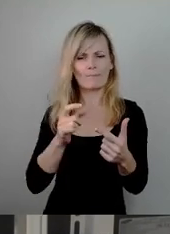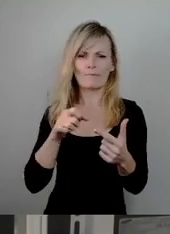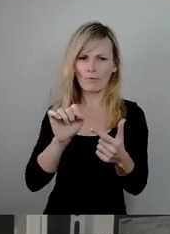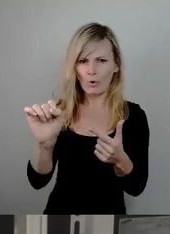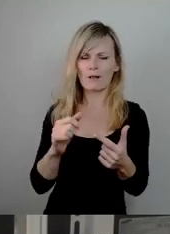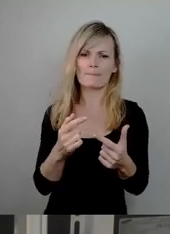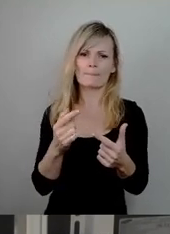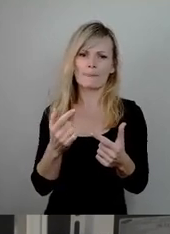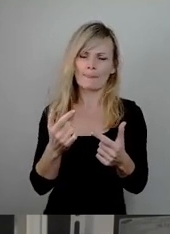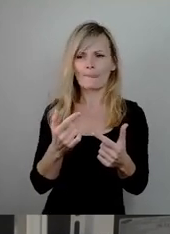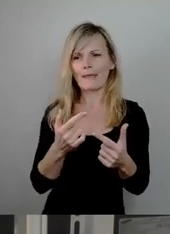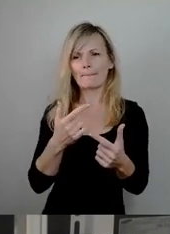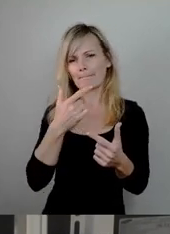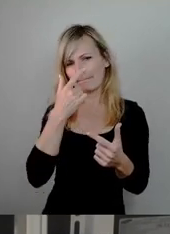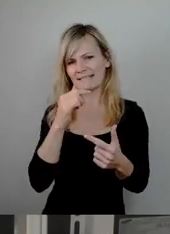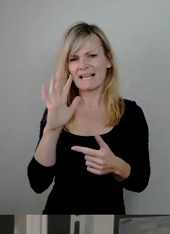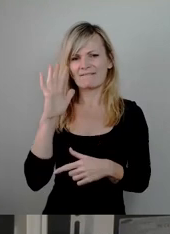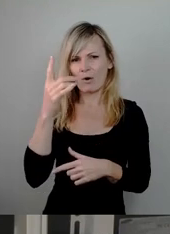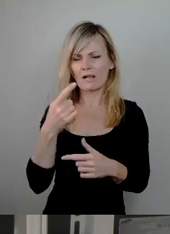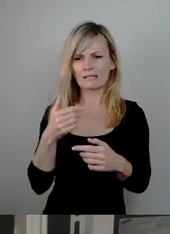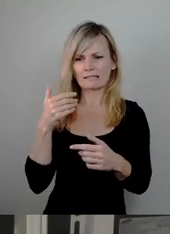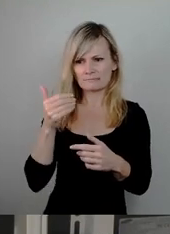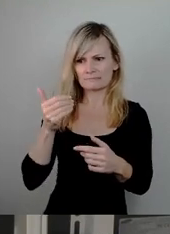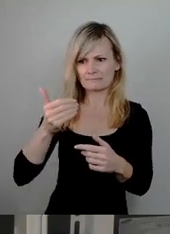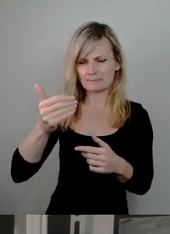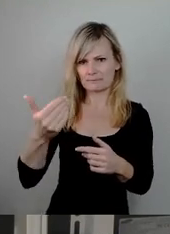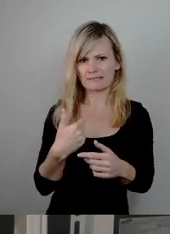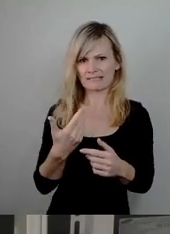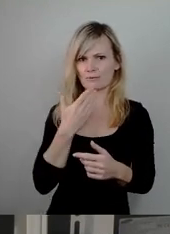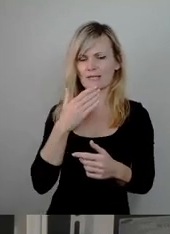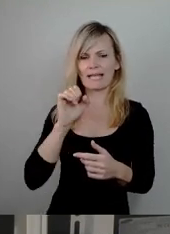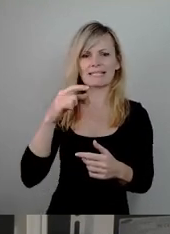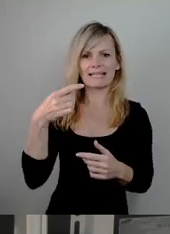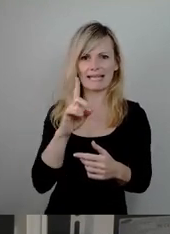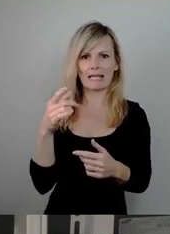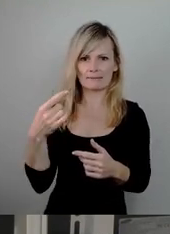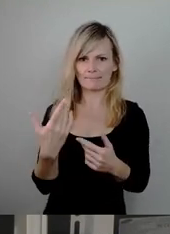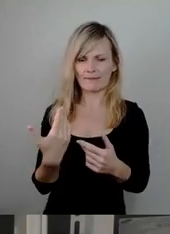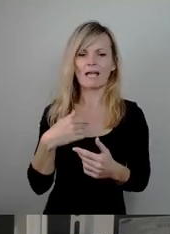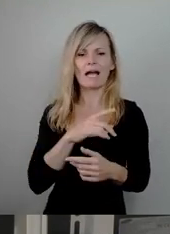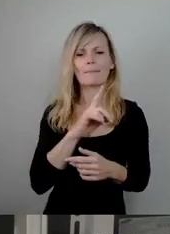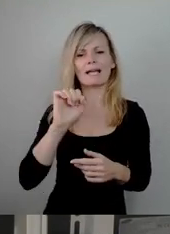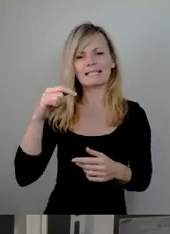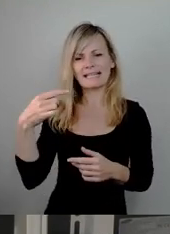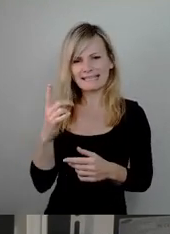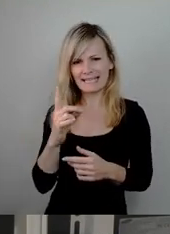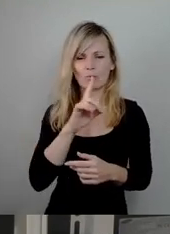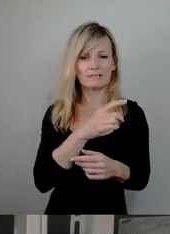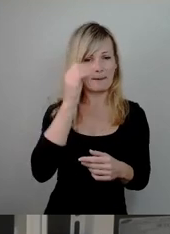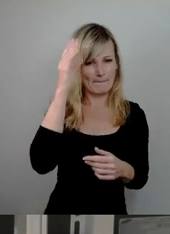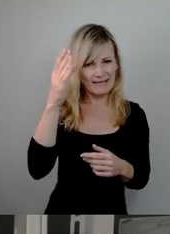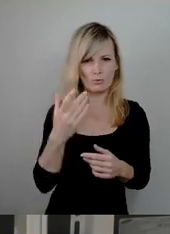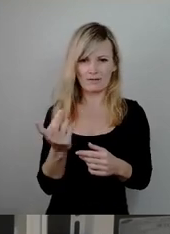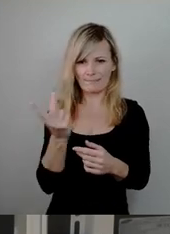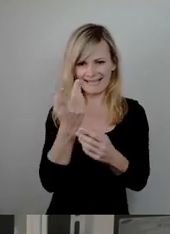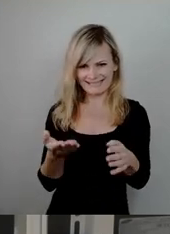Misserfolgsserie gerade nicht so leicht ist. Bildung und SGD scheinen aber nicht immer so übereinander zu kommen. Wie es so schön in dem Antrag